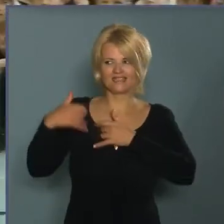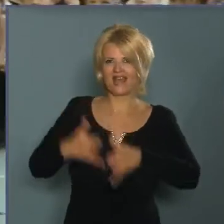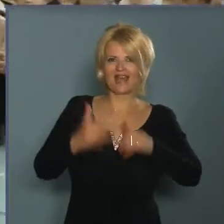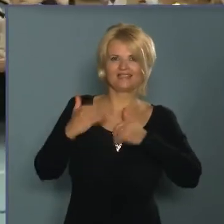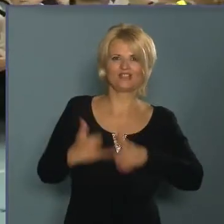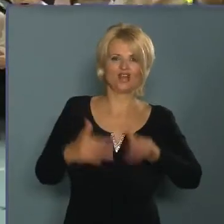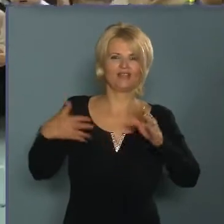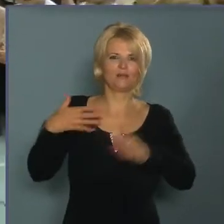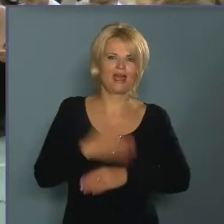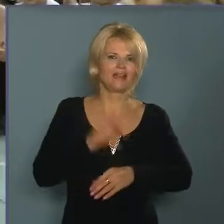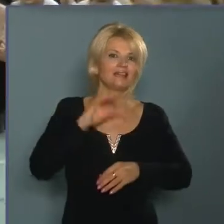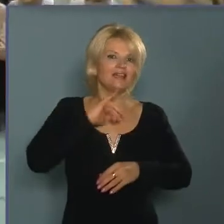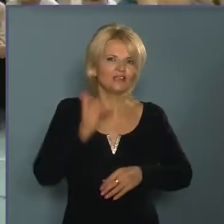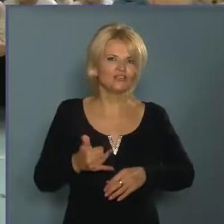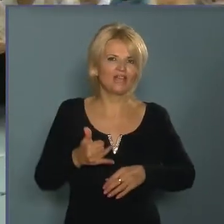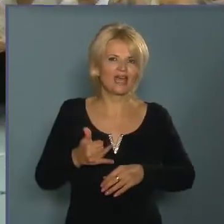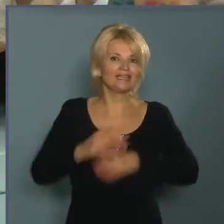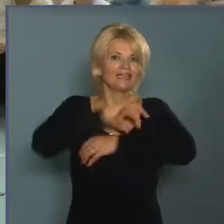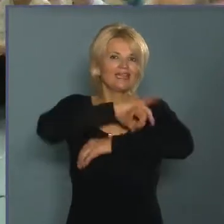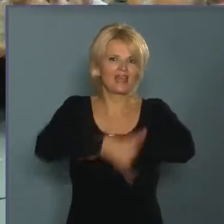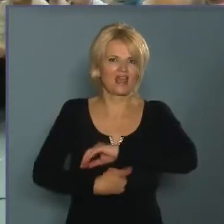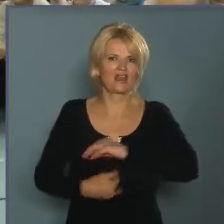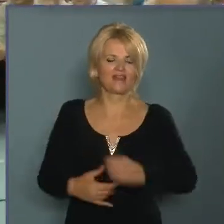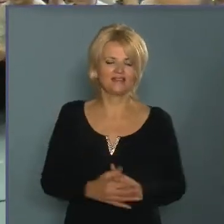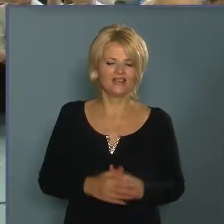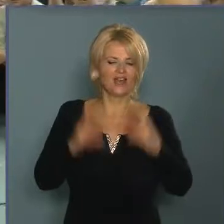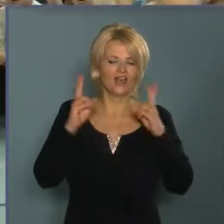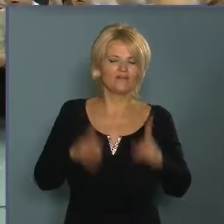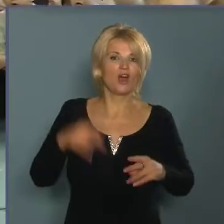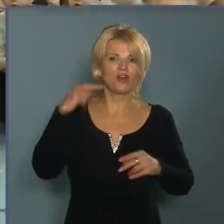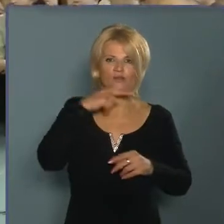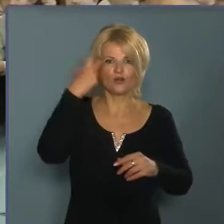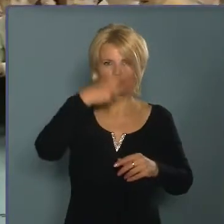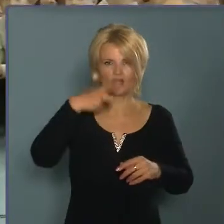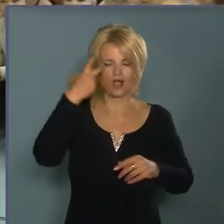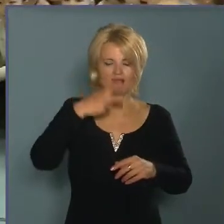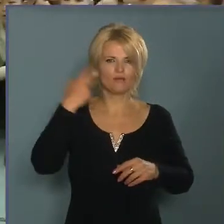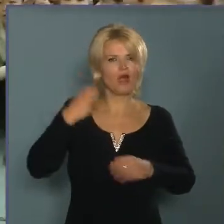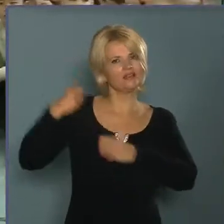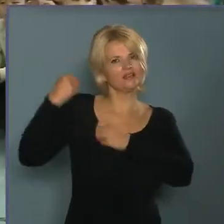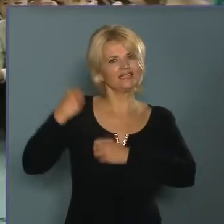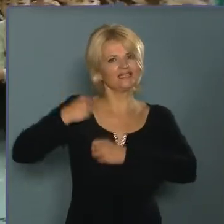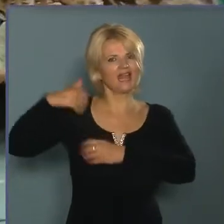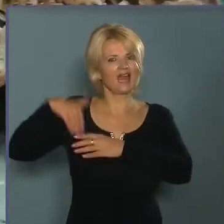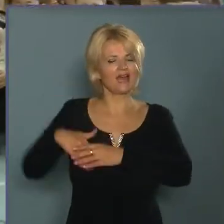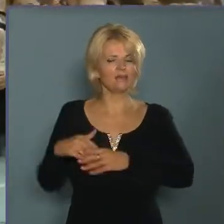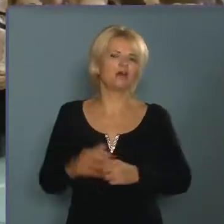szám, aki mennem, felint sem kegyenek. A török sárna, a